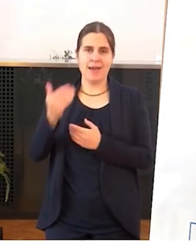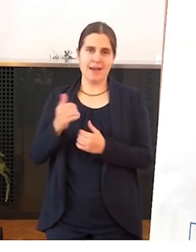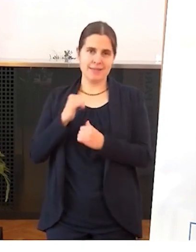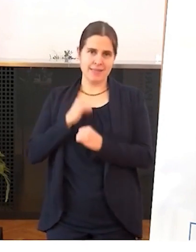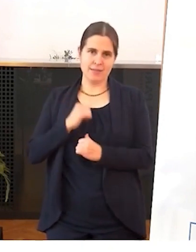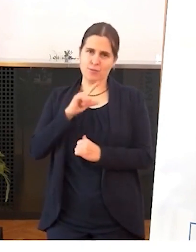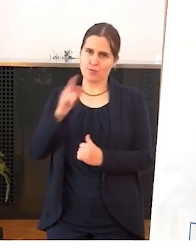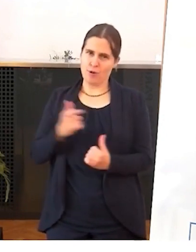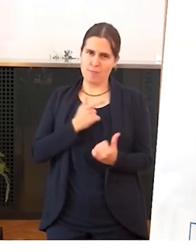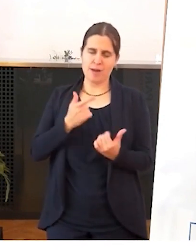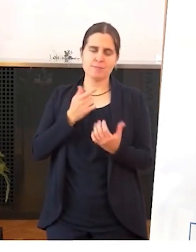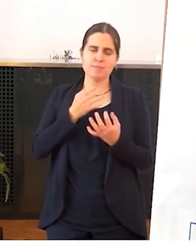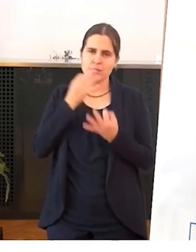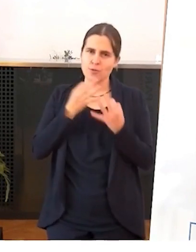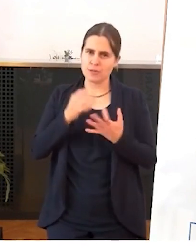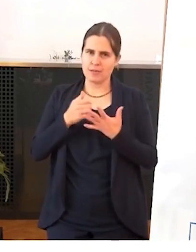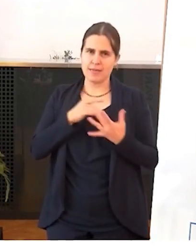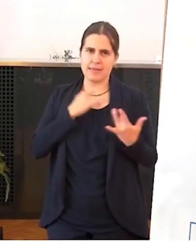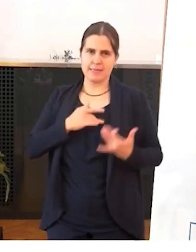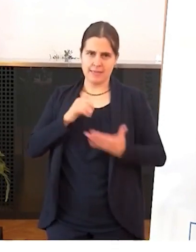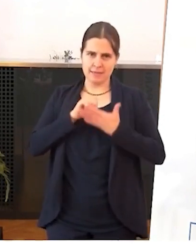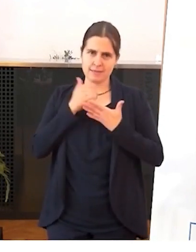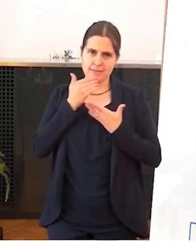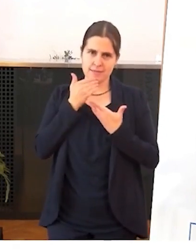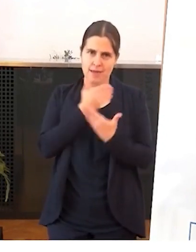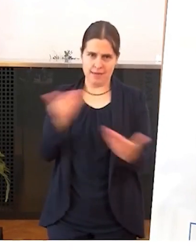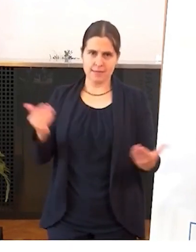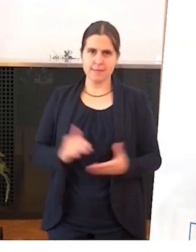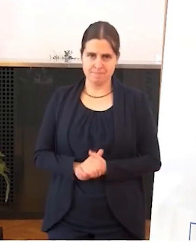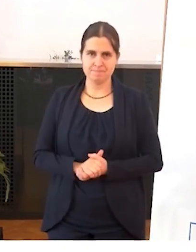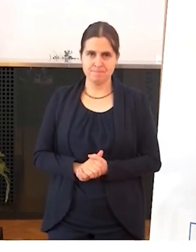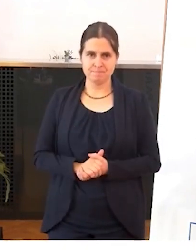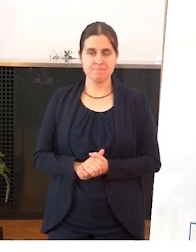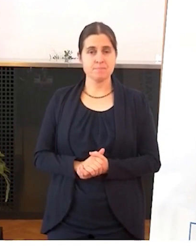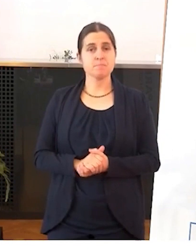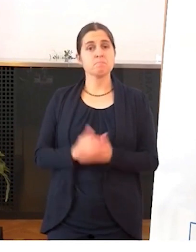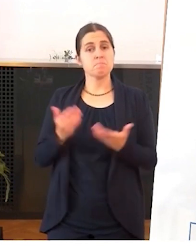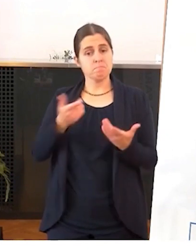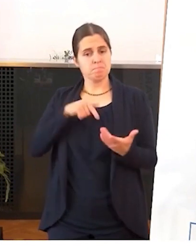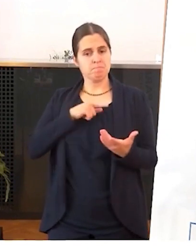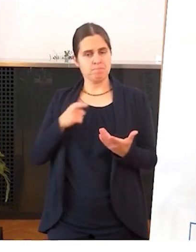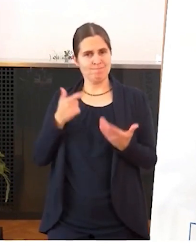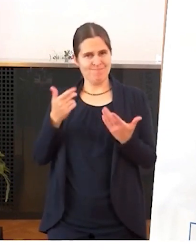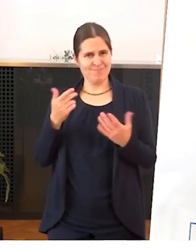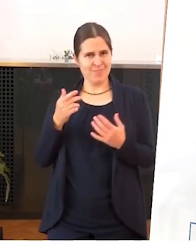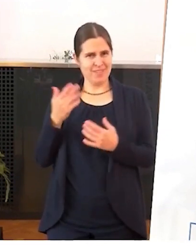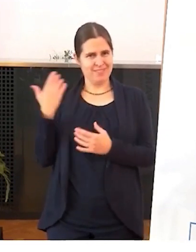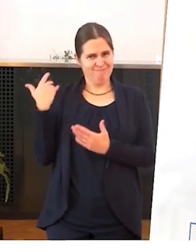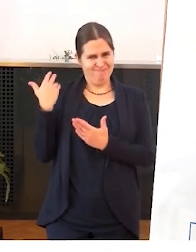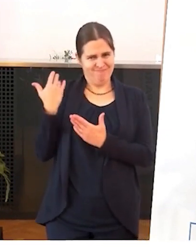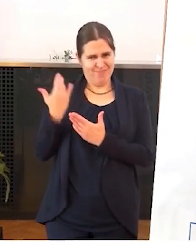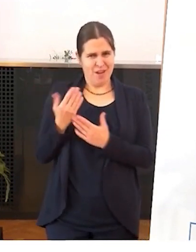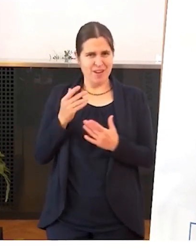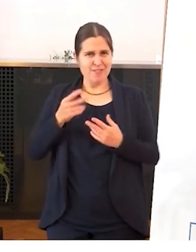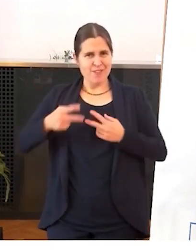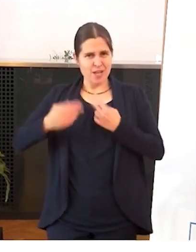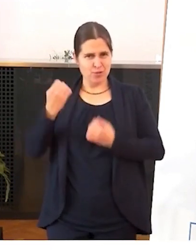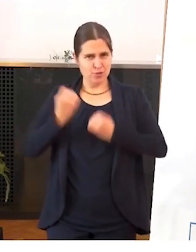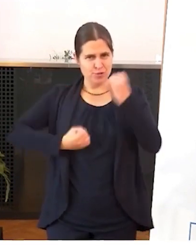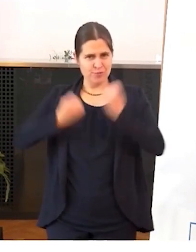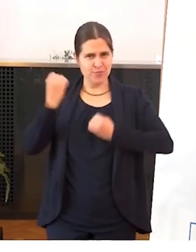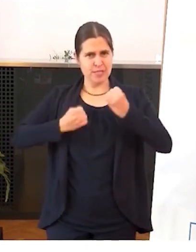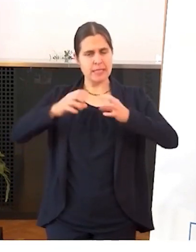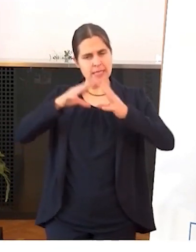ganz besonders herzliches Dankeschön. Wir haben einen großen Teil dazu beigetragen, dass wir diese schwierige Phase alles in allem